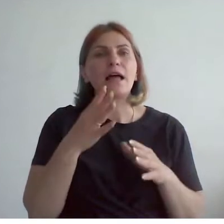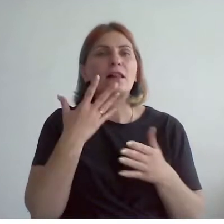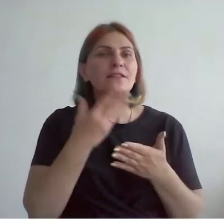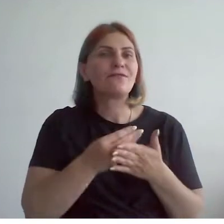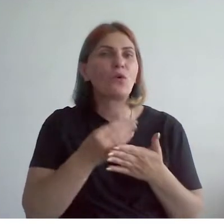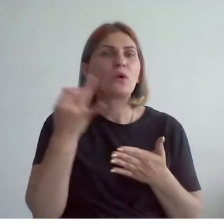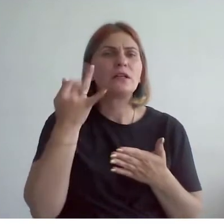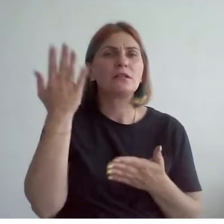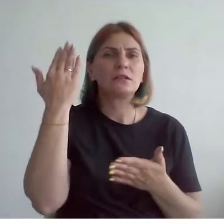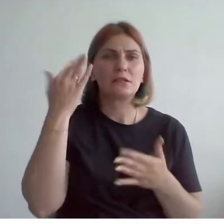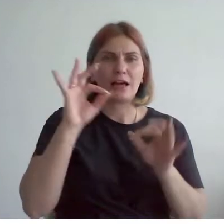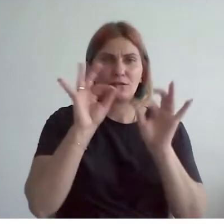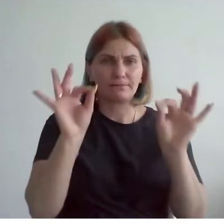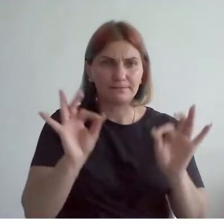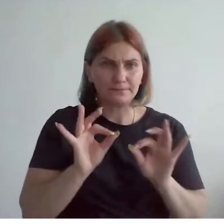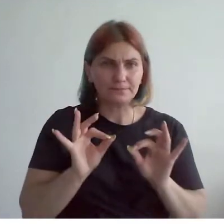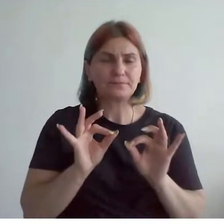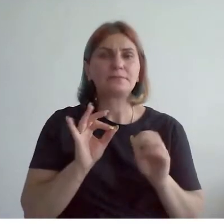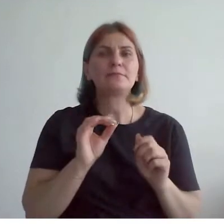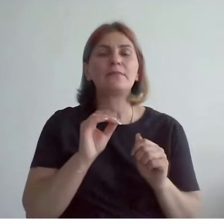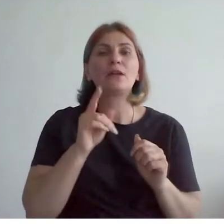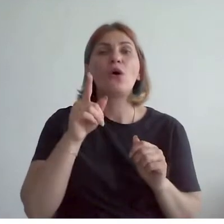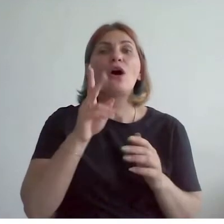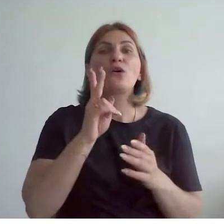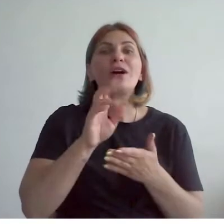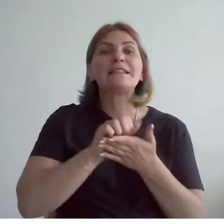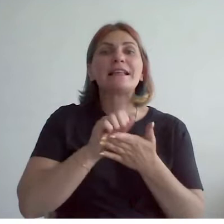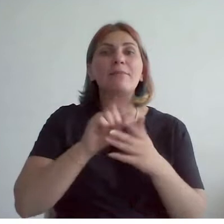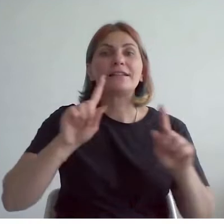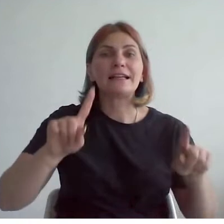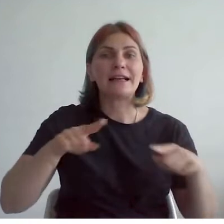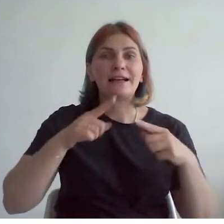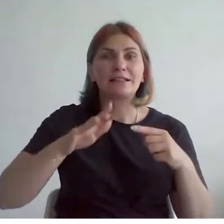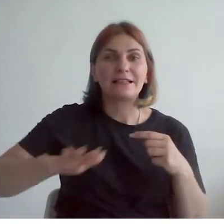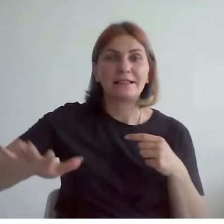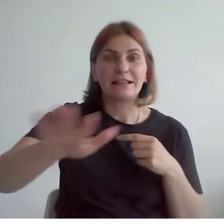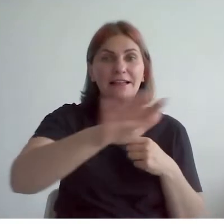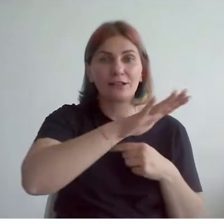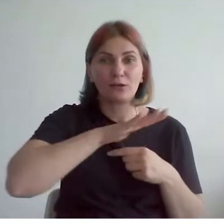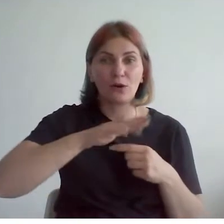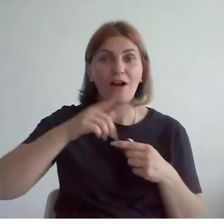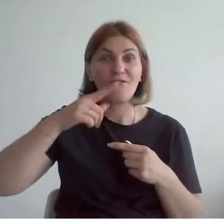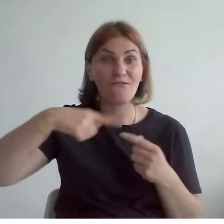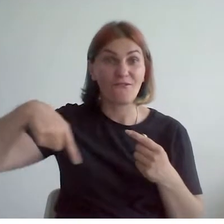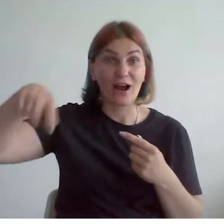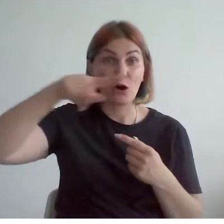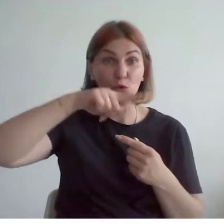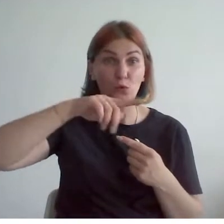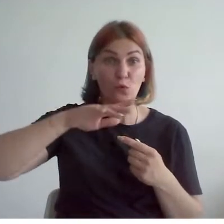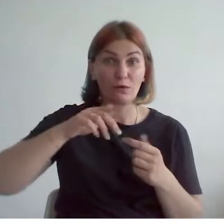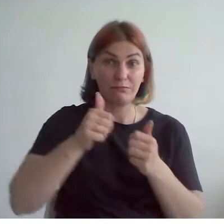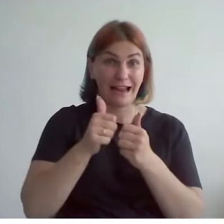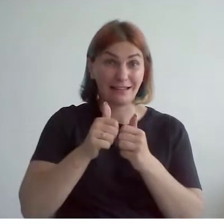Архитектор Эден Поттер, который занимался реконструкцией всех территорий вокруг музея, территории